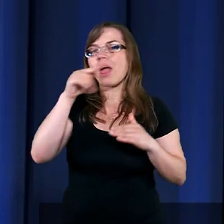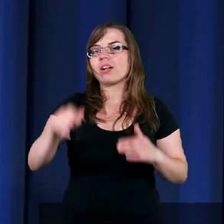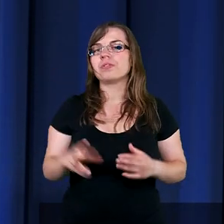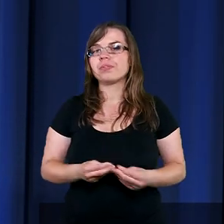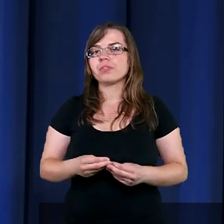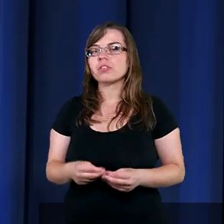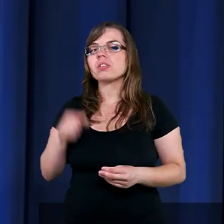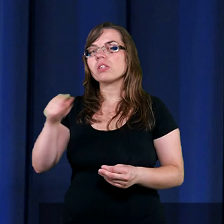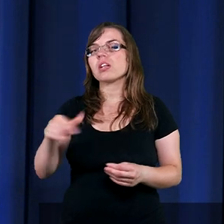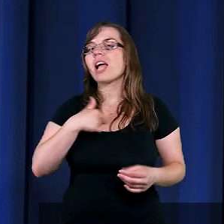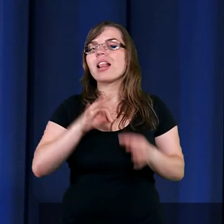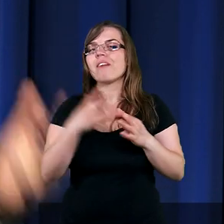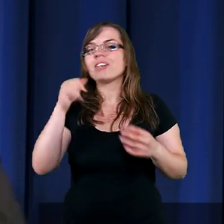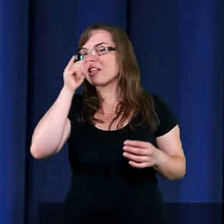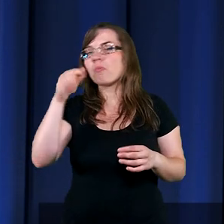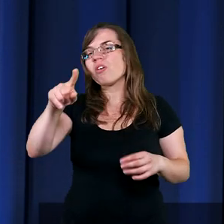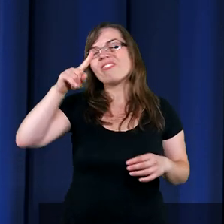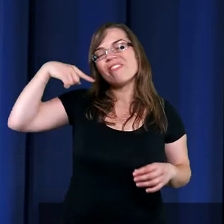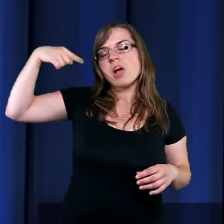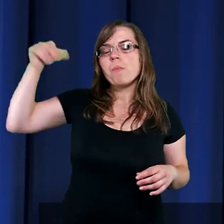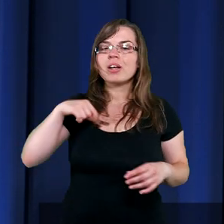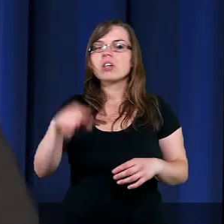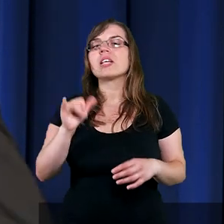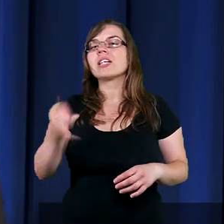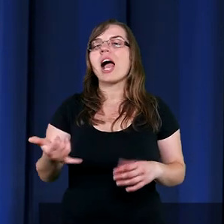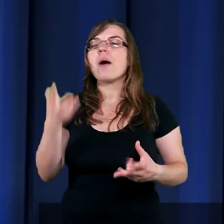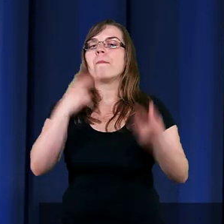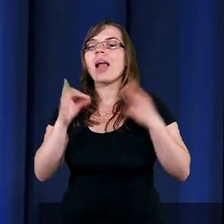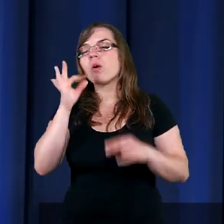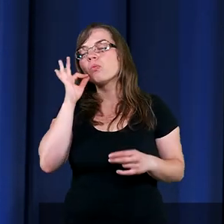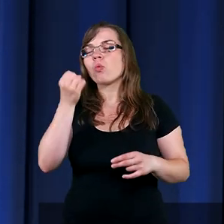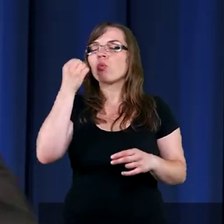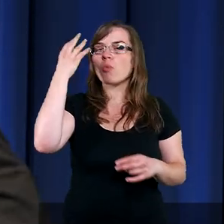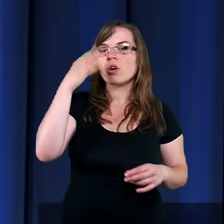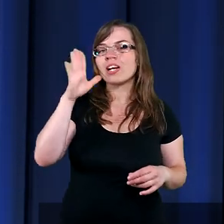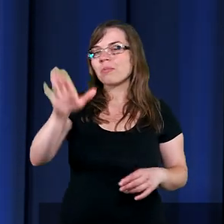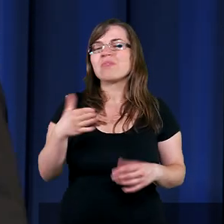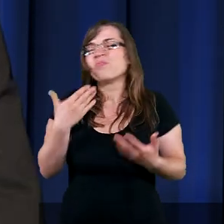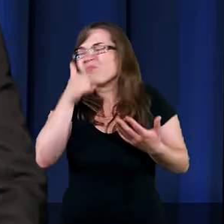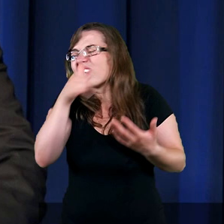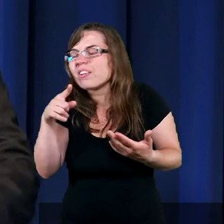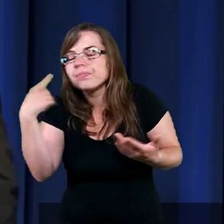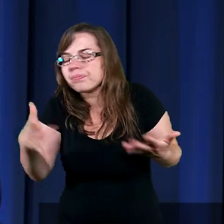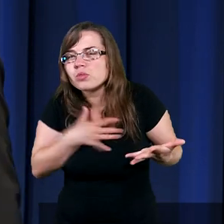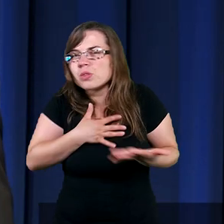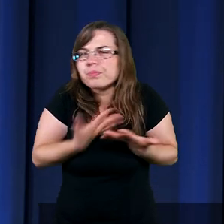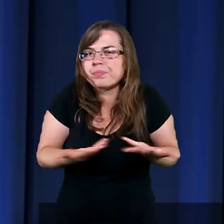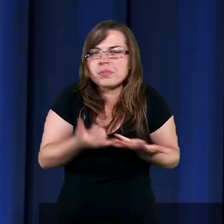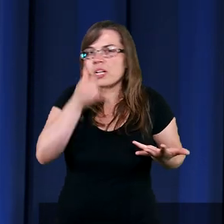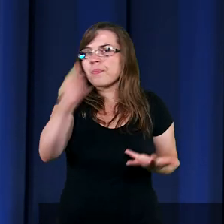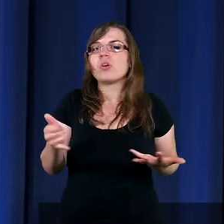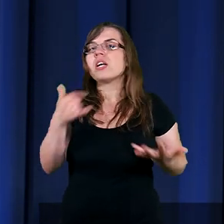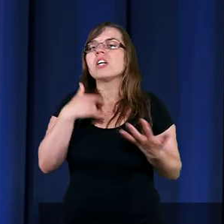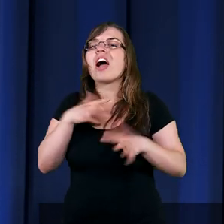Ja nawet nie potrafię sobie wyobrazić, jakie mleko i miód Mojżesz dzisiaj spożywa. Nie potrafię sobie tego wyobrazić. I szczerze